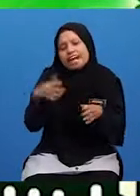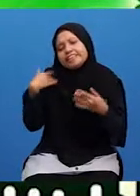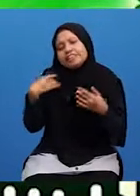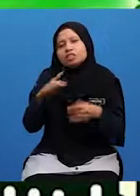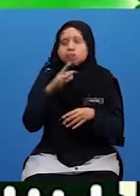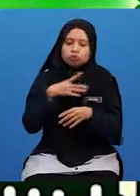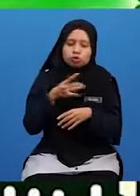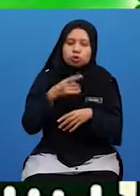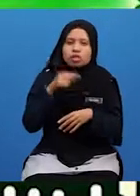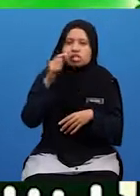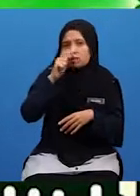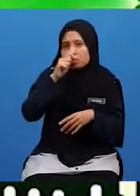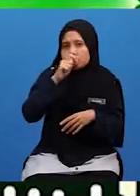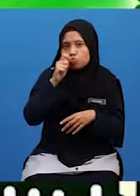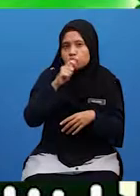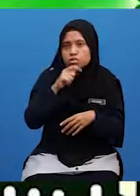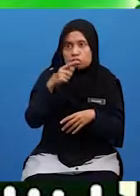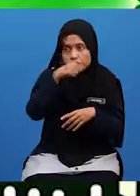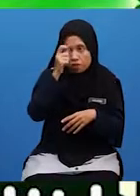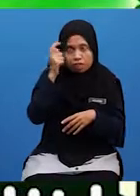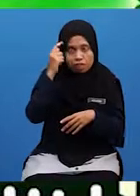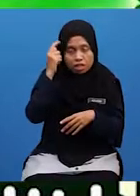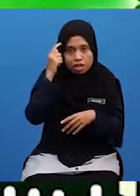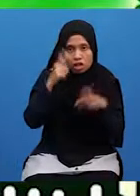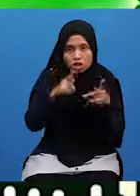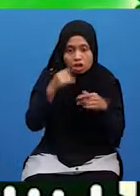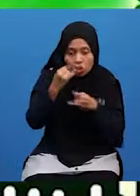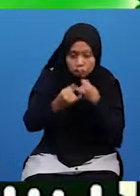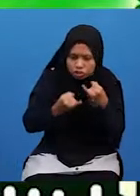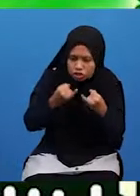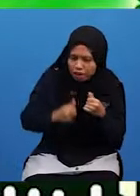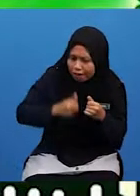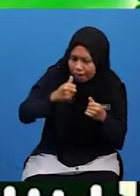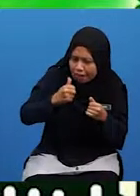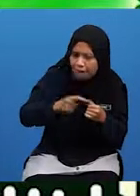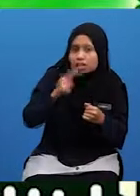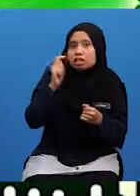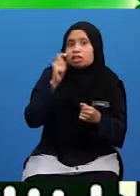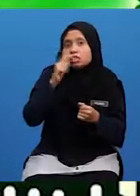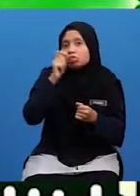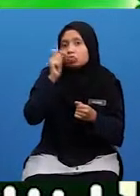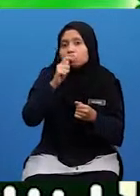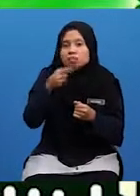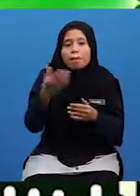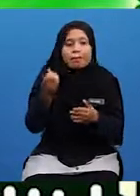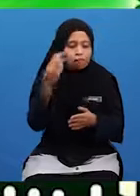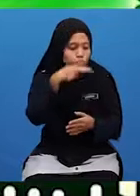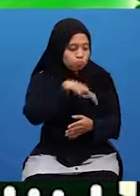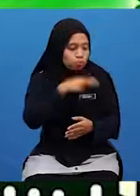Berbohong Kerana Mereka Fikir Jika Berjaya Menipu Mereka Mendapat Keuntungan